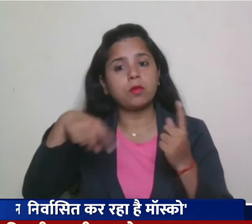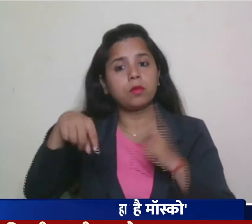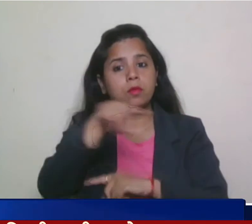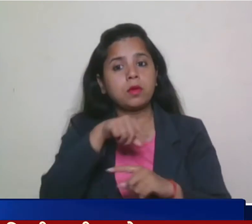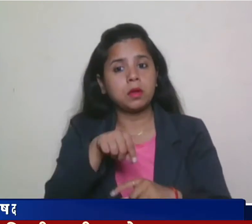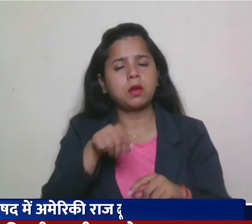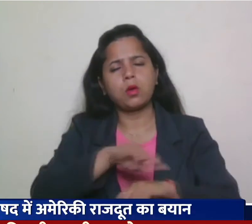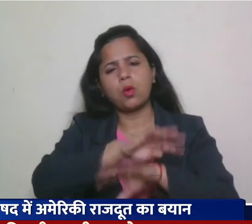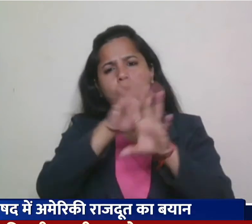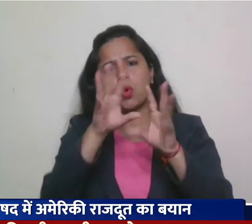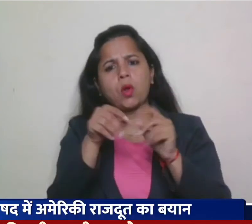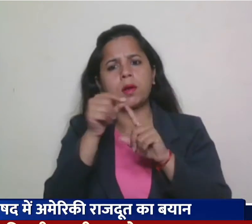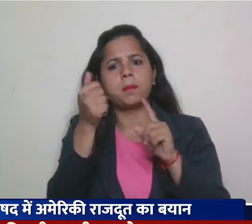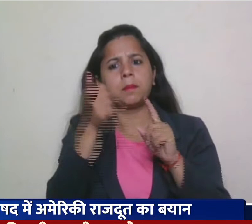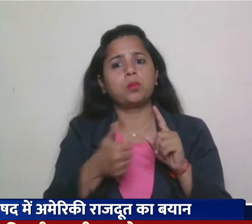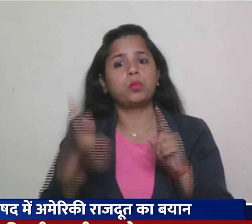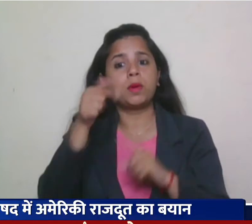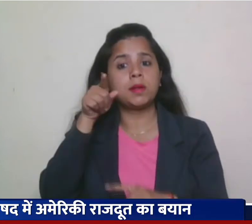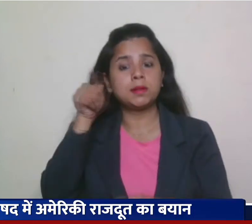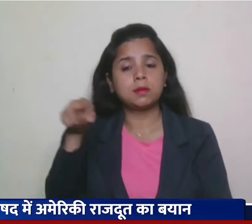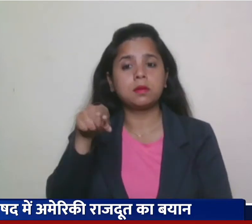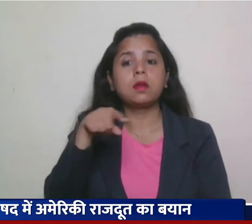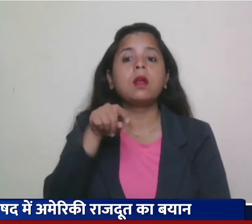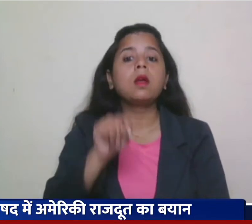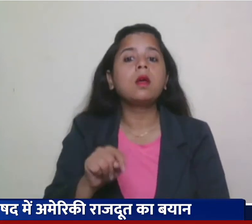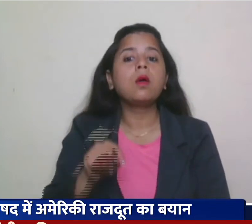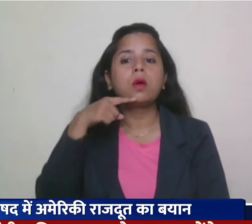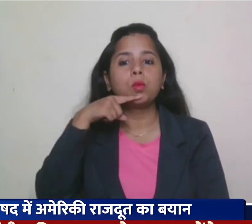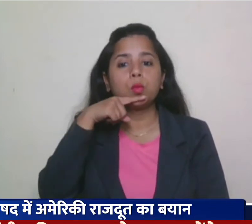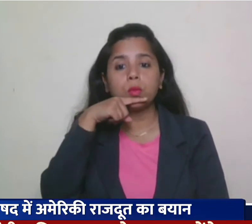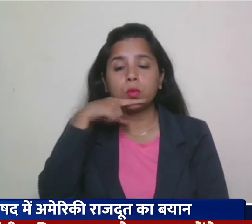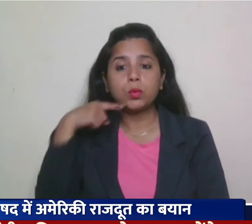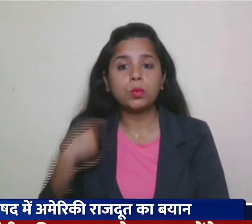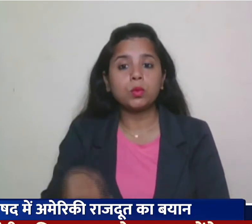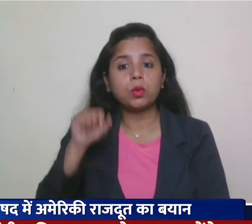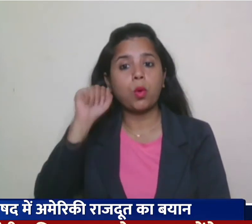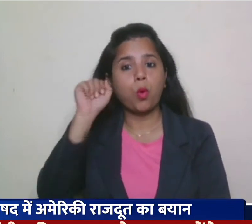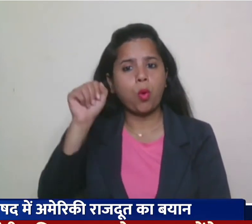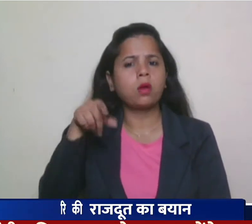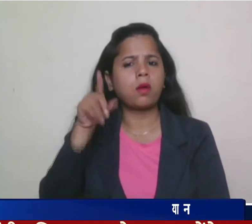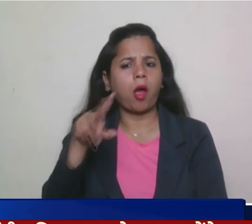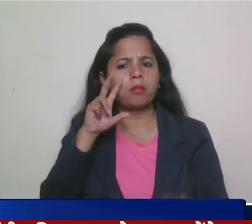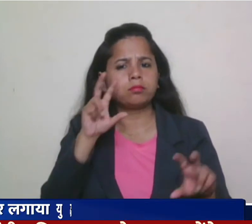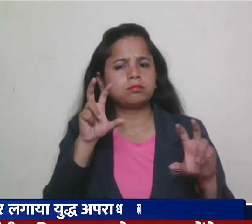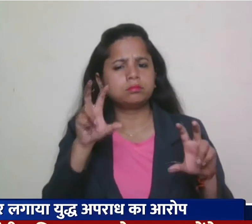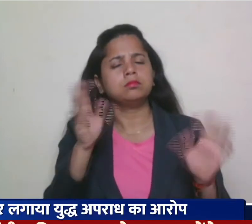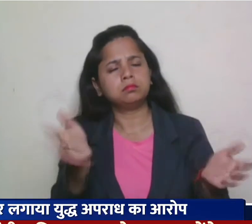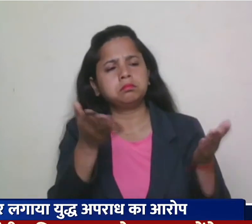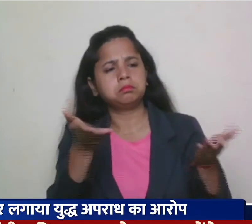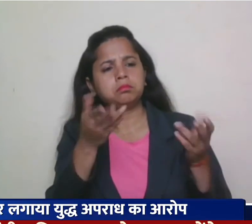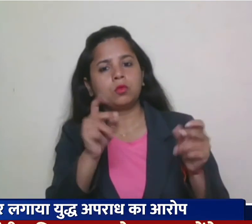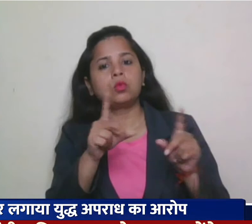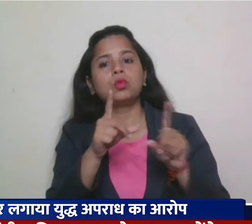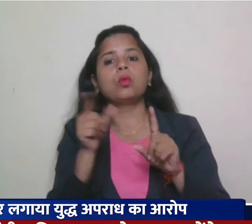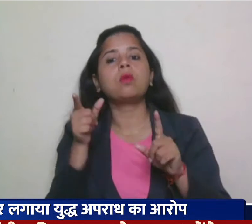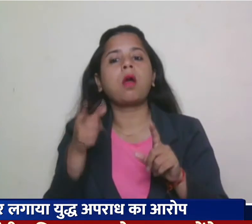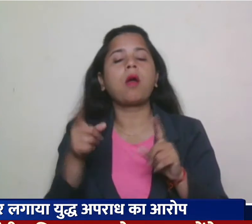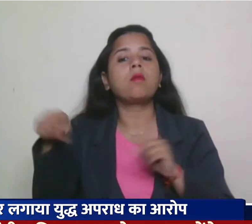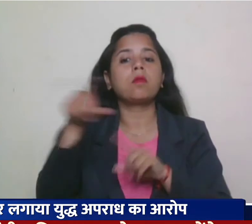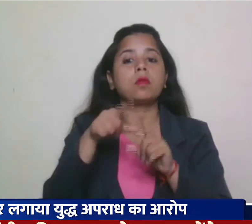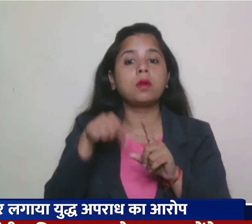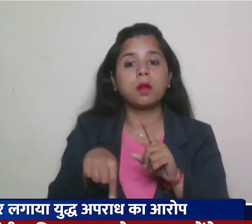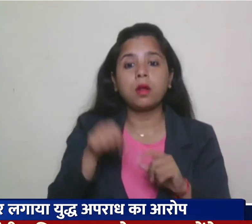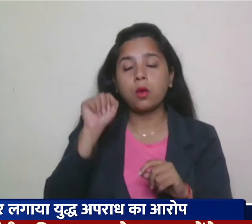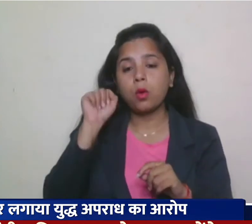राशपती व्लाद्मिर पुतिन की सरकार की देखरेक में ही किया जा रहा है सेयुथ राश में अमेरिका की राज़तूत